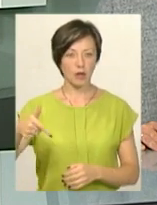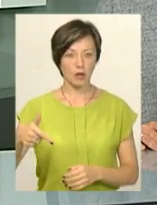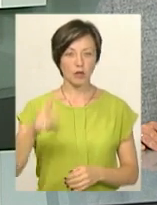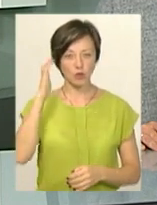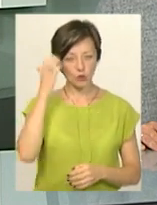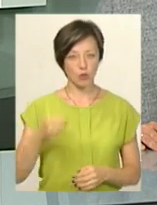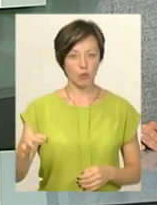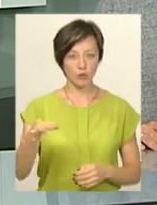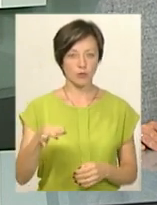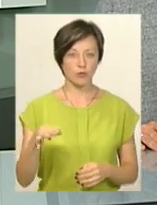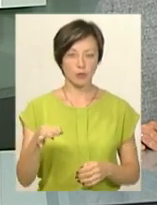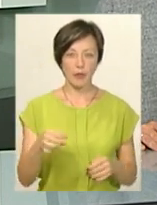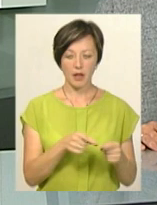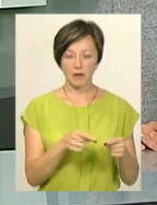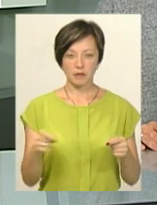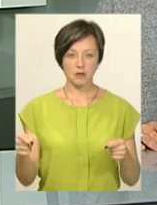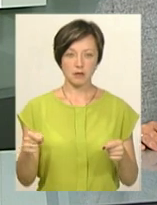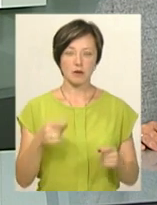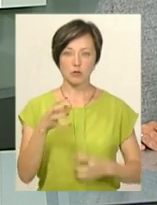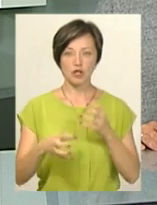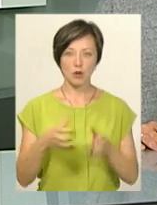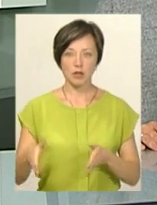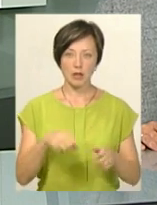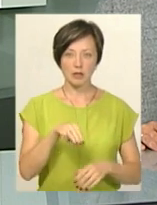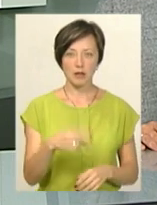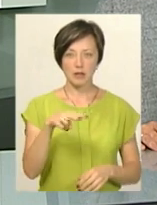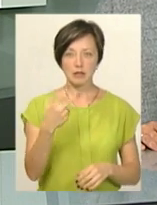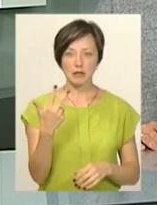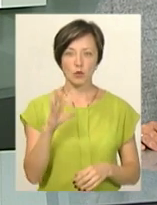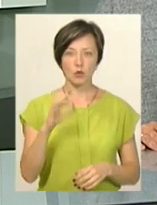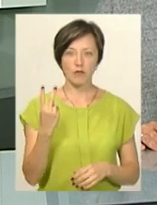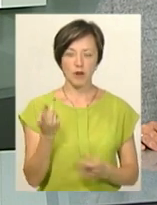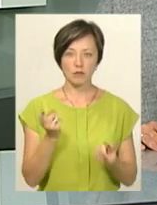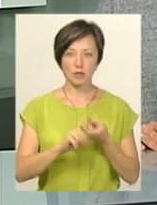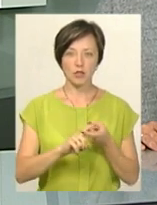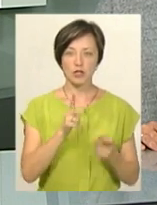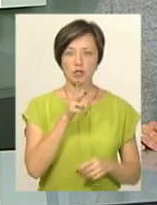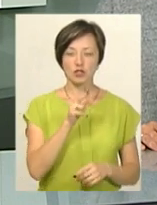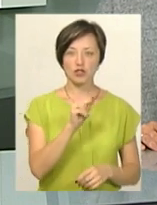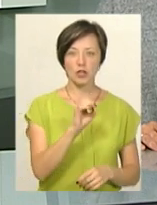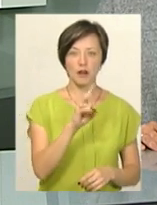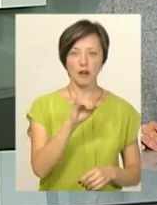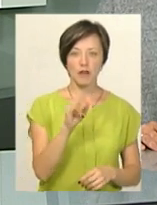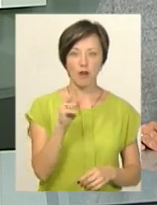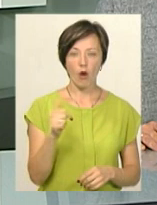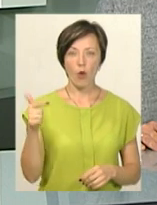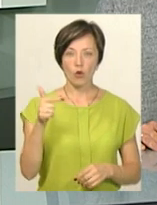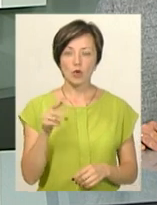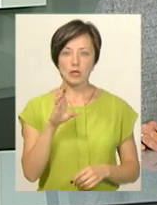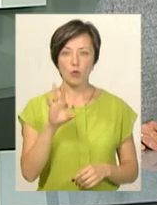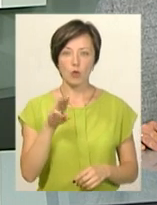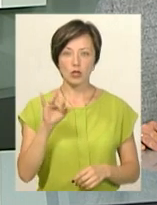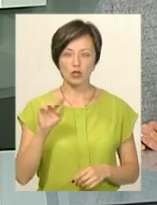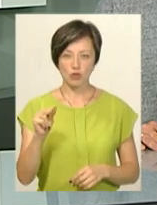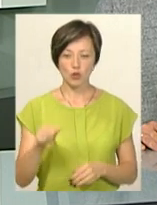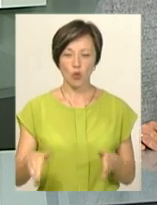Чорним островом. Це відрізок міжнародної траси Т-2302 з полученням Чернелівка-Городок-Смотрич. Дорогу